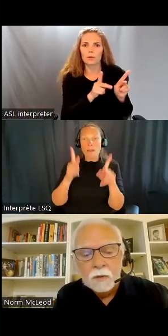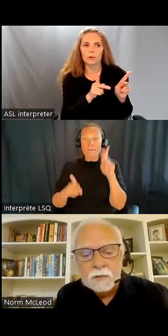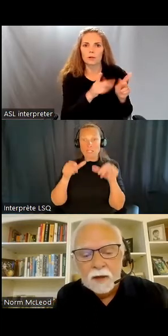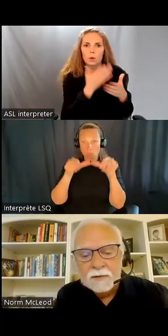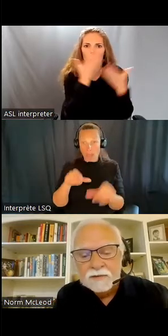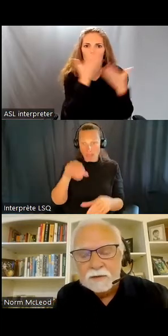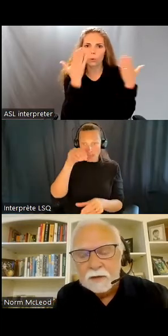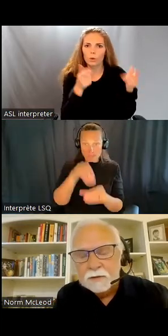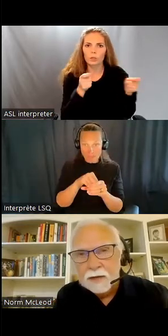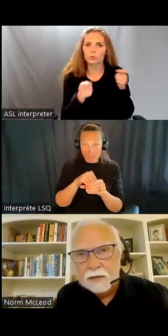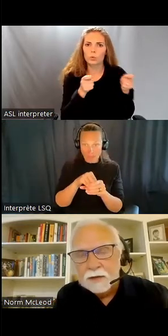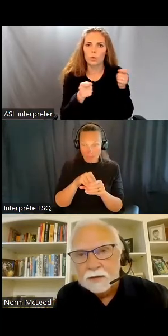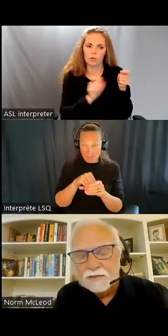leur vie